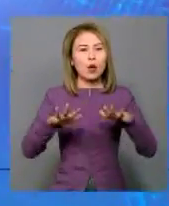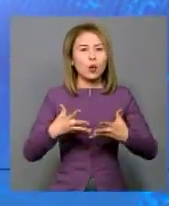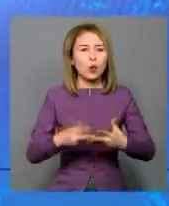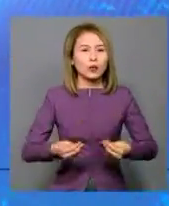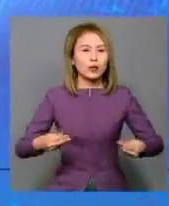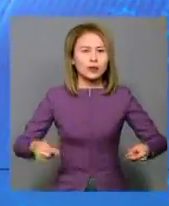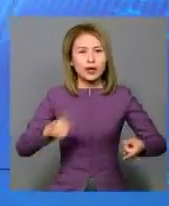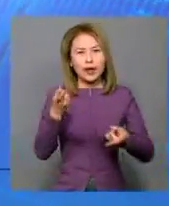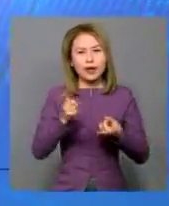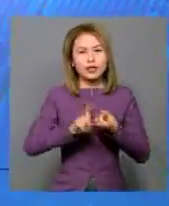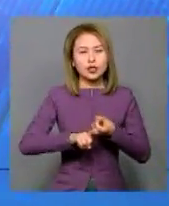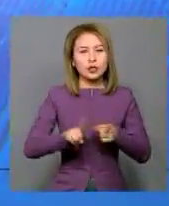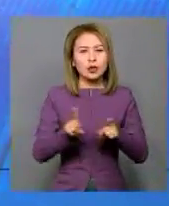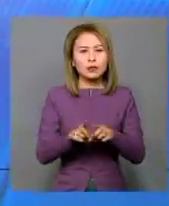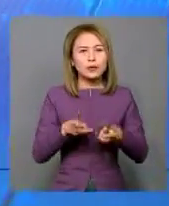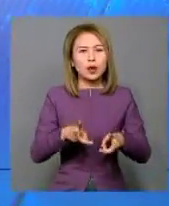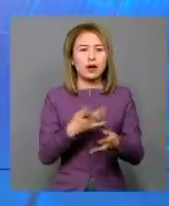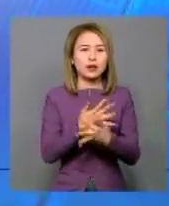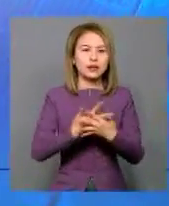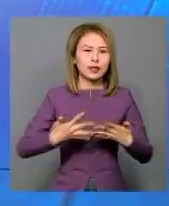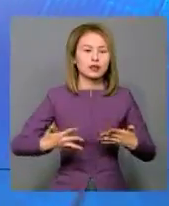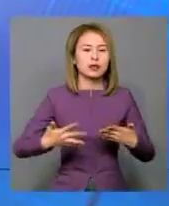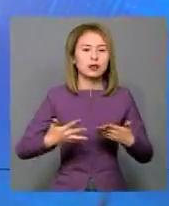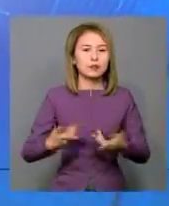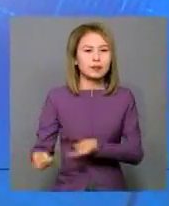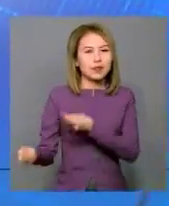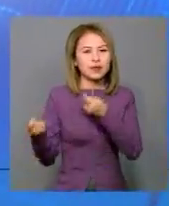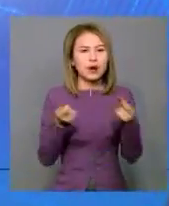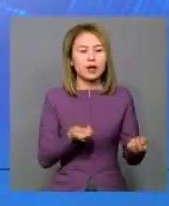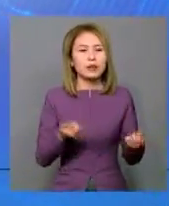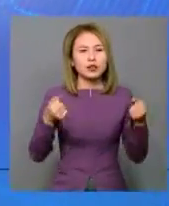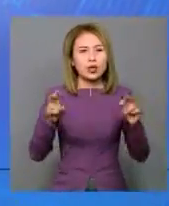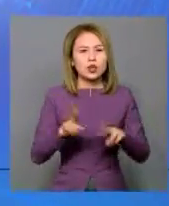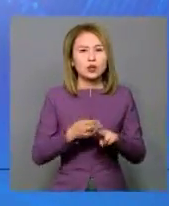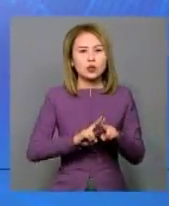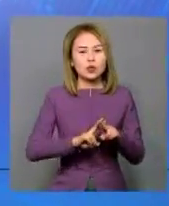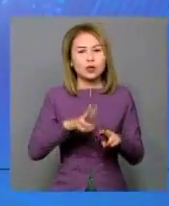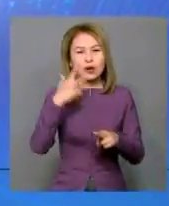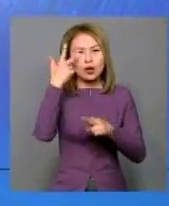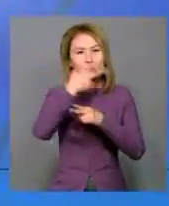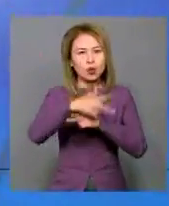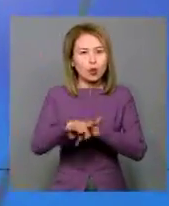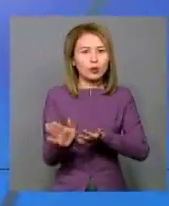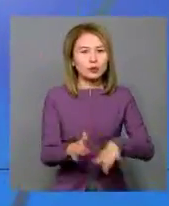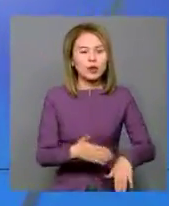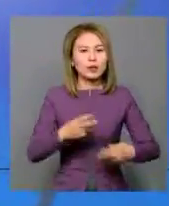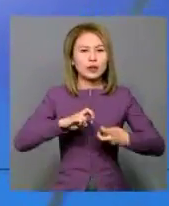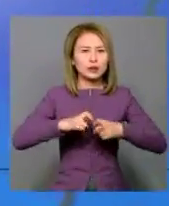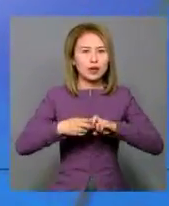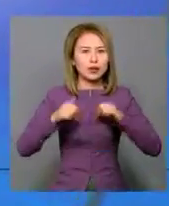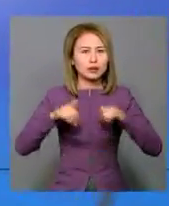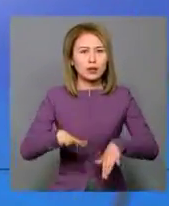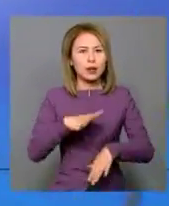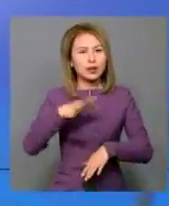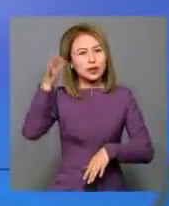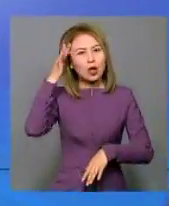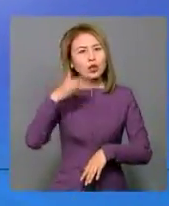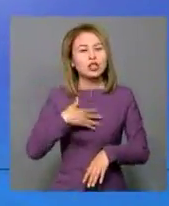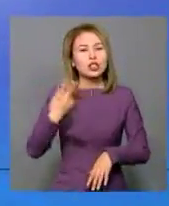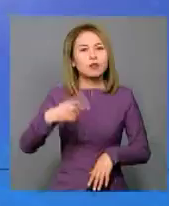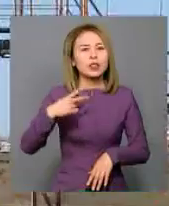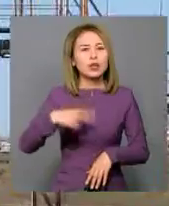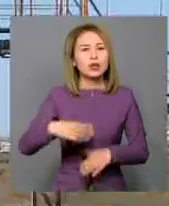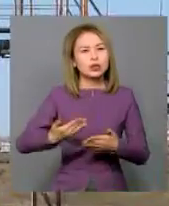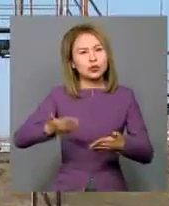көктемгі науқынғы қажетті отынды әр ауданға жеткіз бермек. Арнамызда шыққан сүжеттен соң мәселе бірден шешілді. Естеріңізе сала кетек